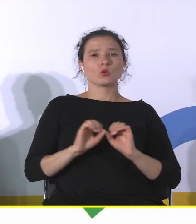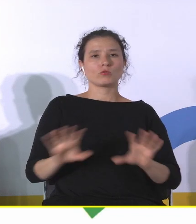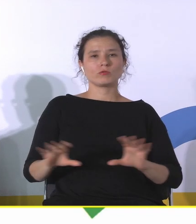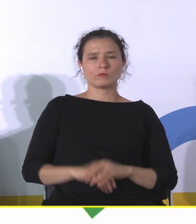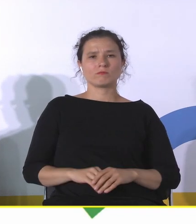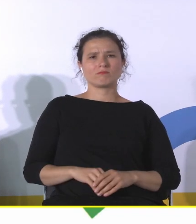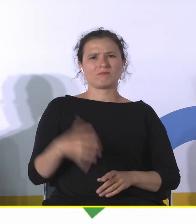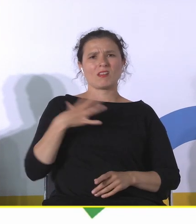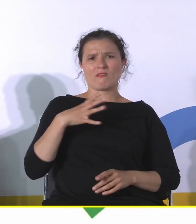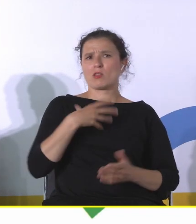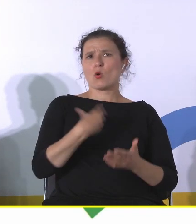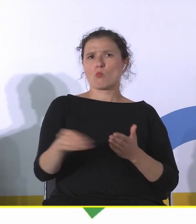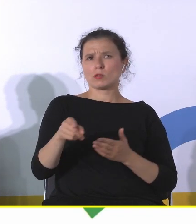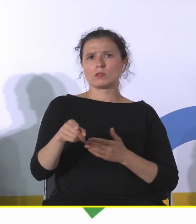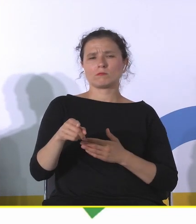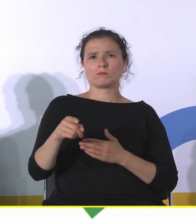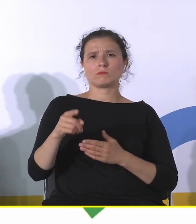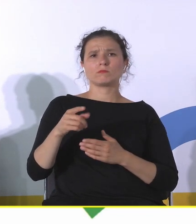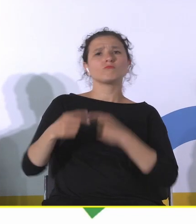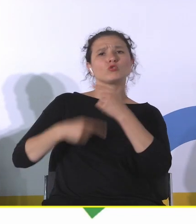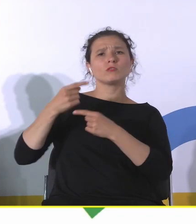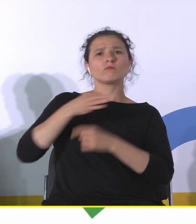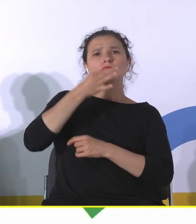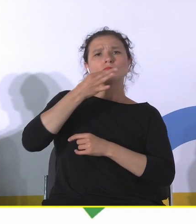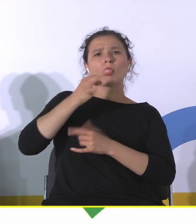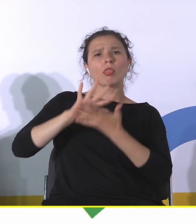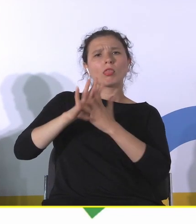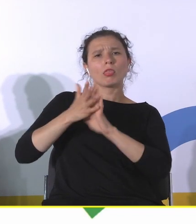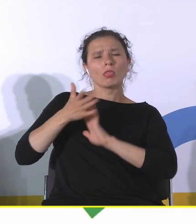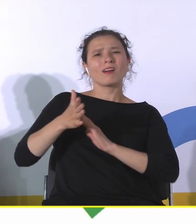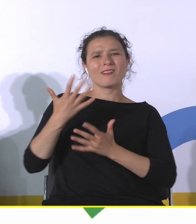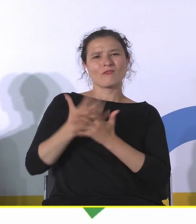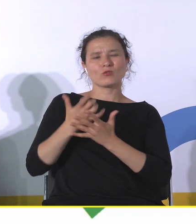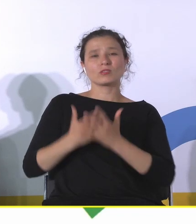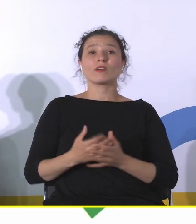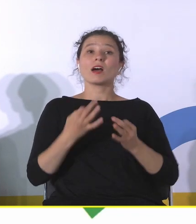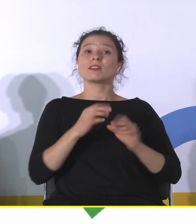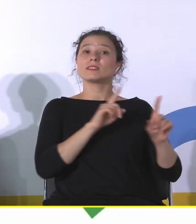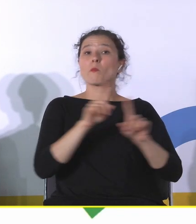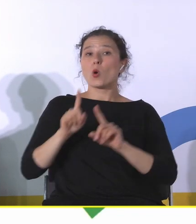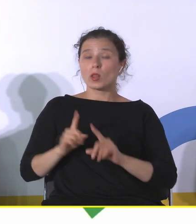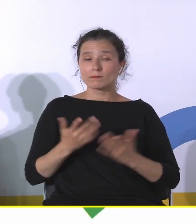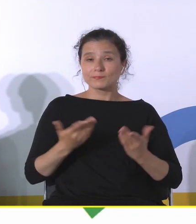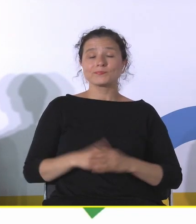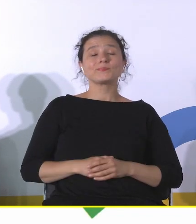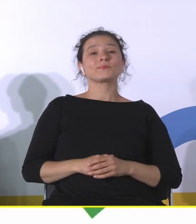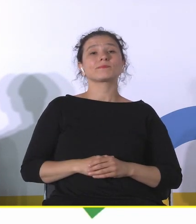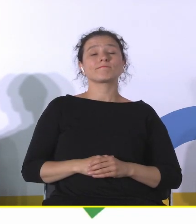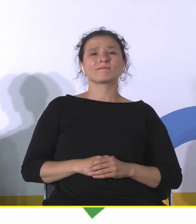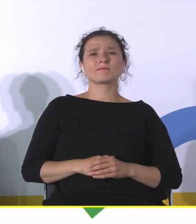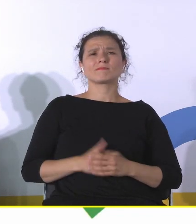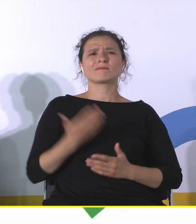dziedzictwo rewitalizować i wykorzystywać. A teraz właśnie o tych znakach. Mianowicie zaledwie tydzień